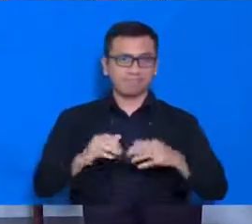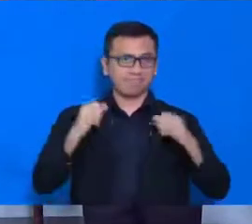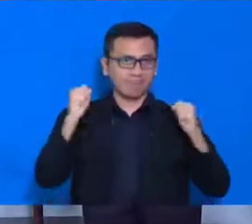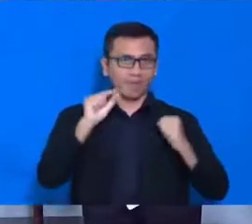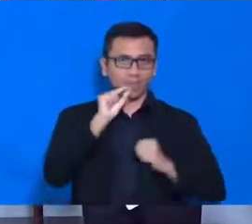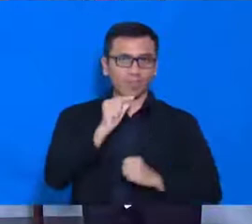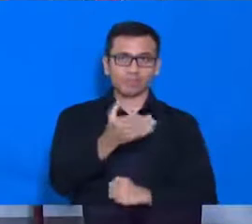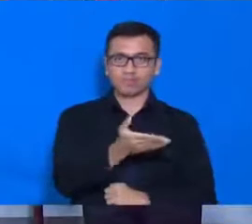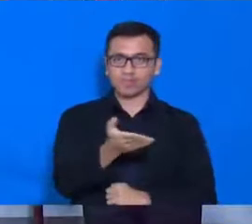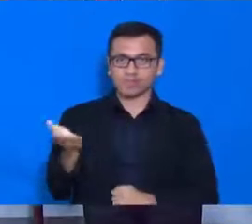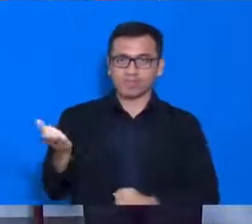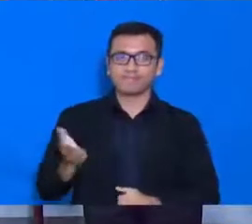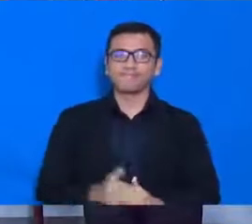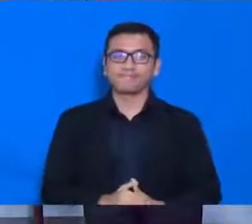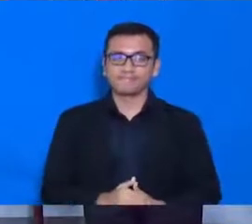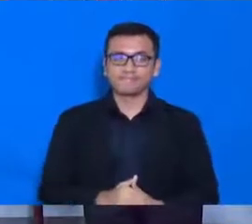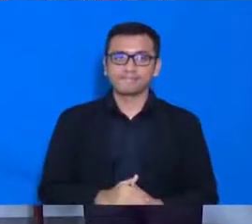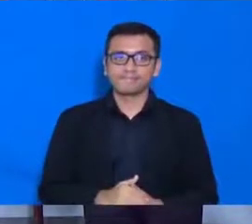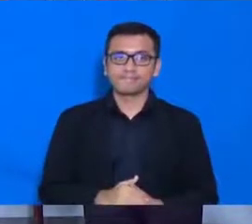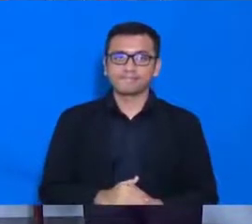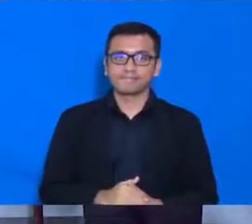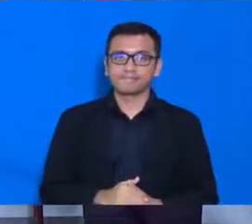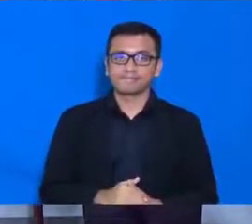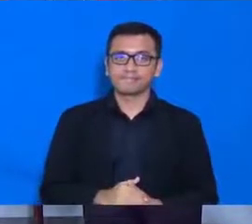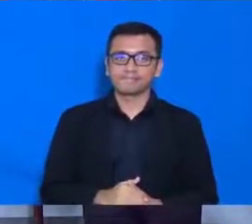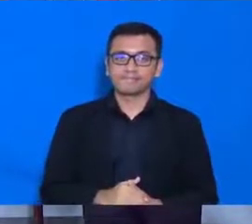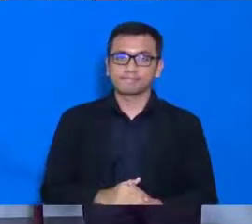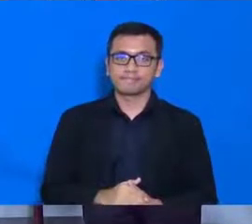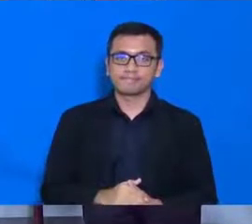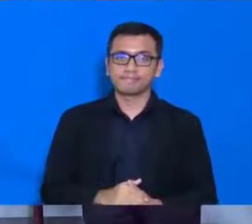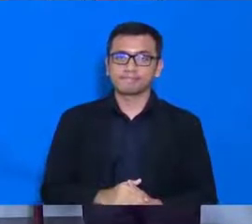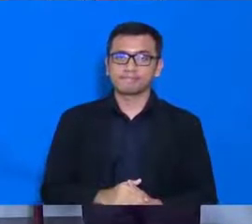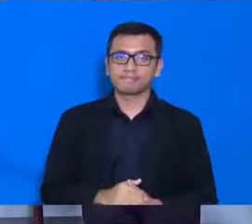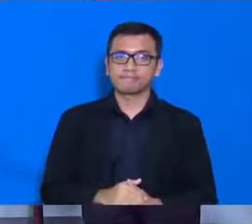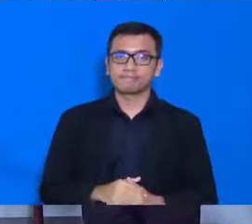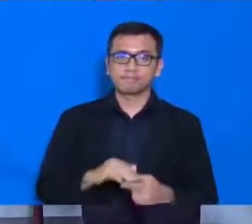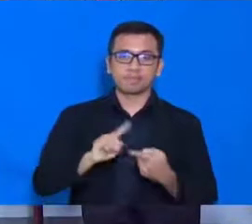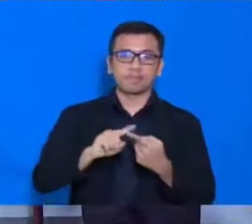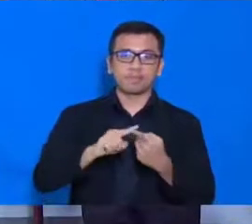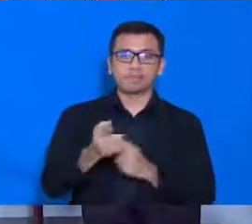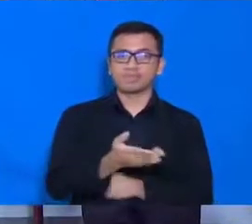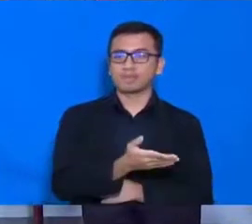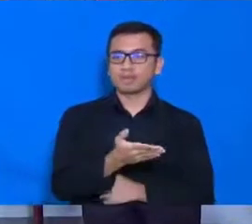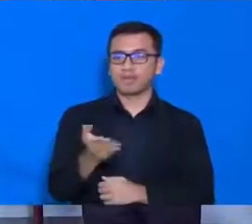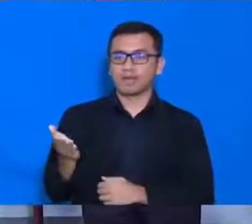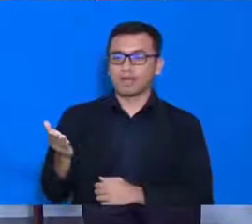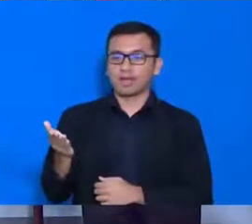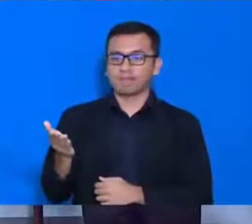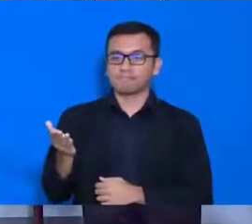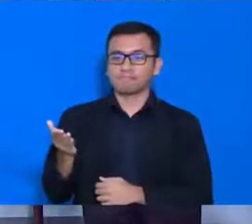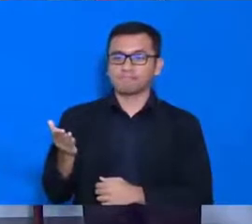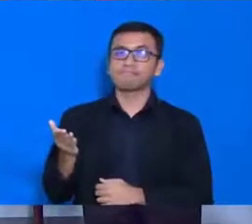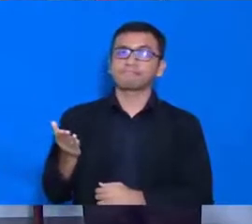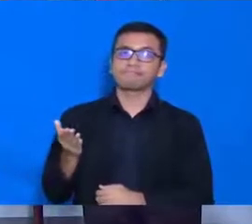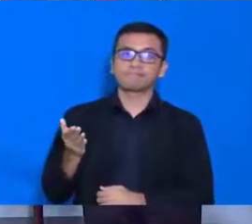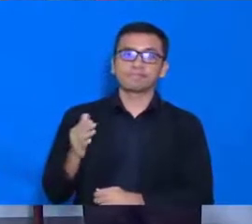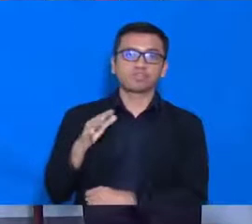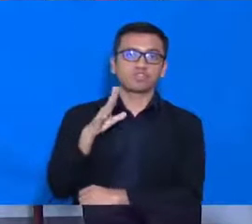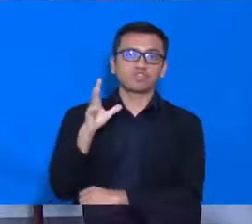semuanya. Kawan-kawan wartawan sekalian, pagi ini, ulangi, sore ini,